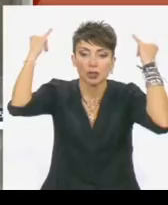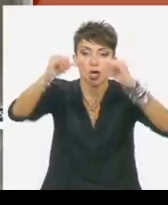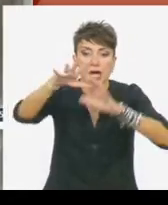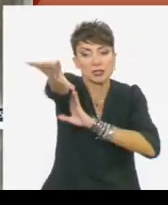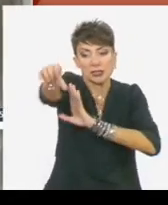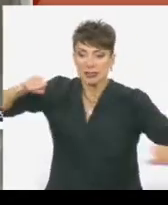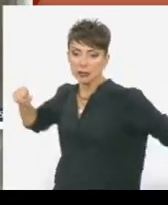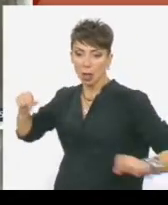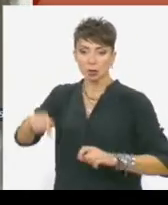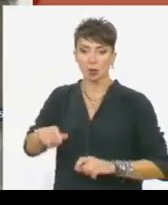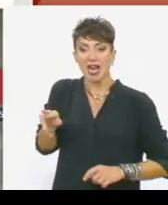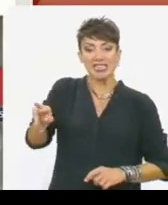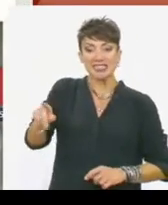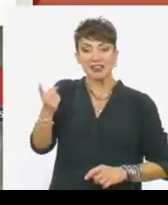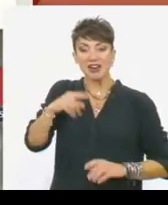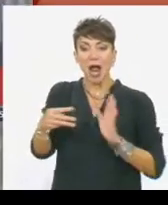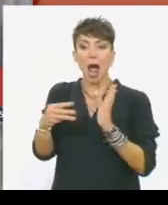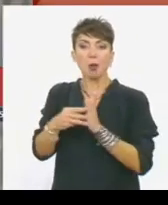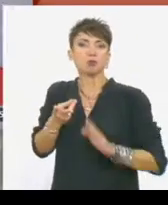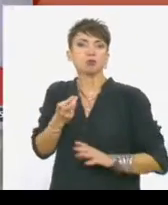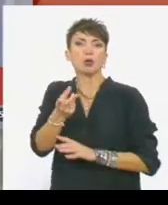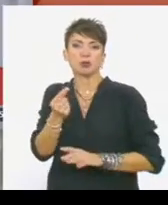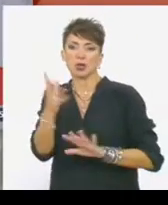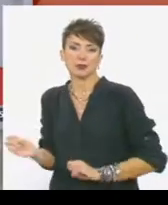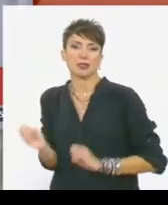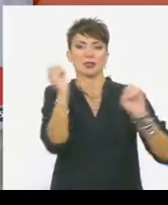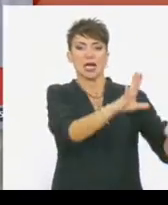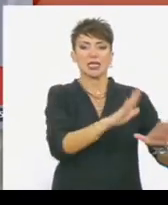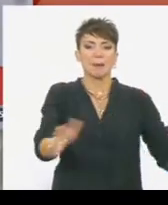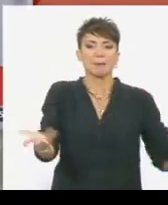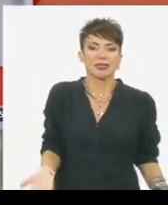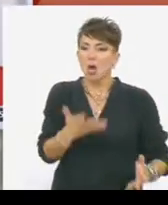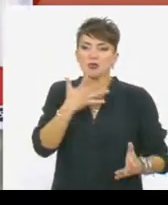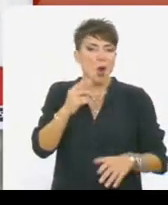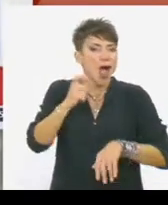Ζευγάρι στο μεταξύ από τη Συρία ξεσπά στην είσοδο του κτηρίου της κυβωτού του κόσμου.